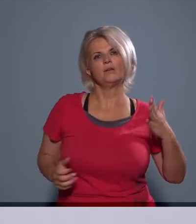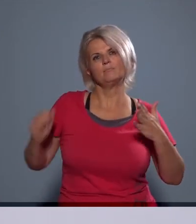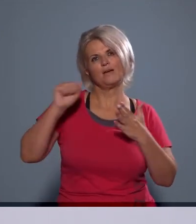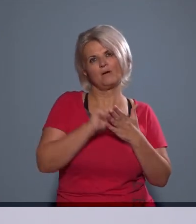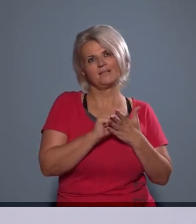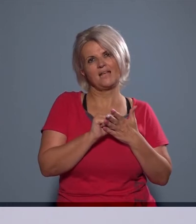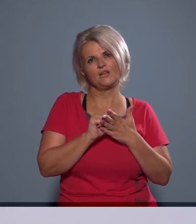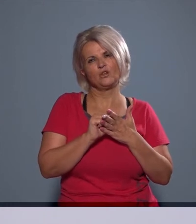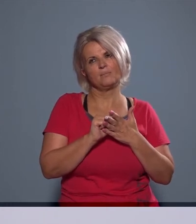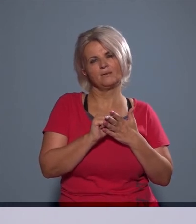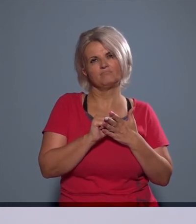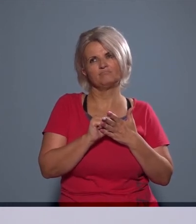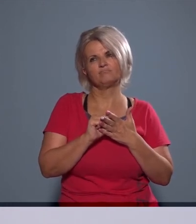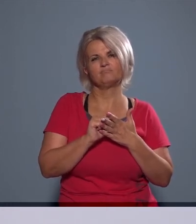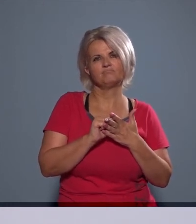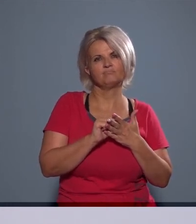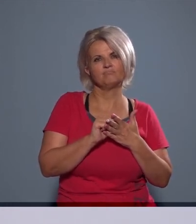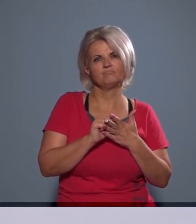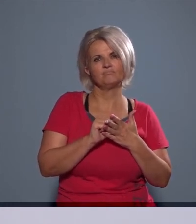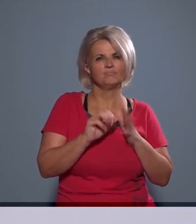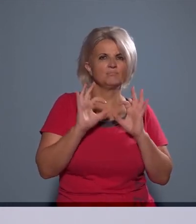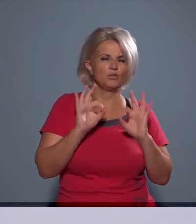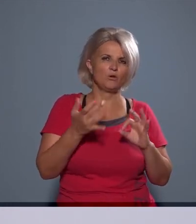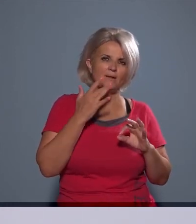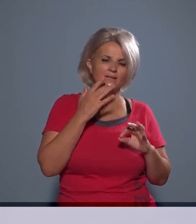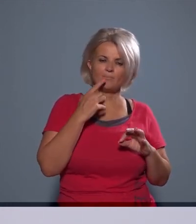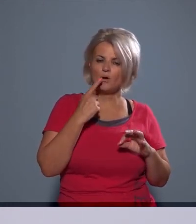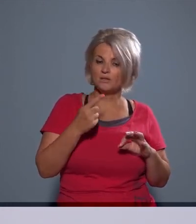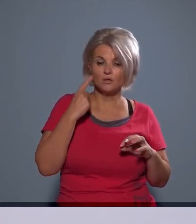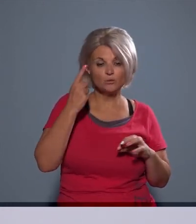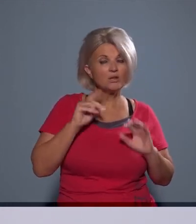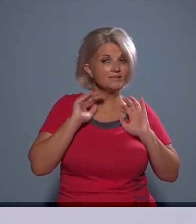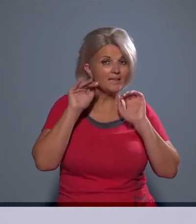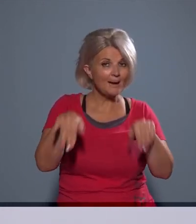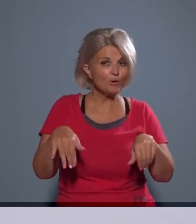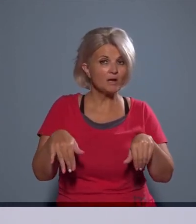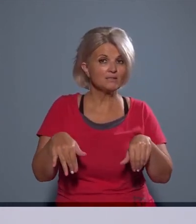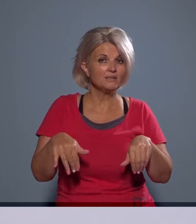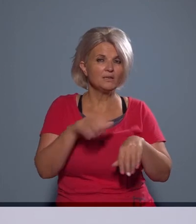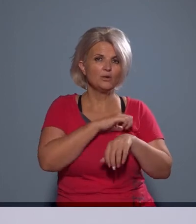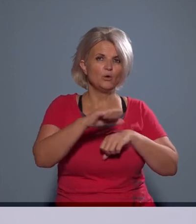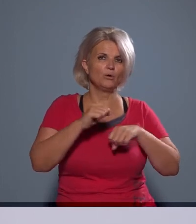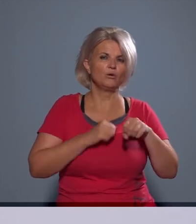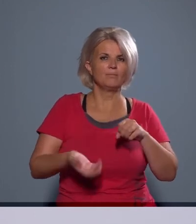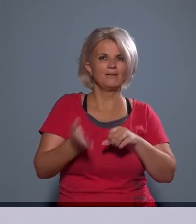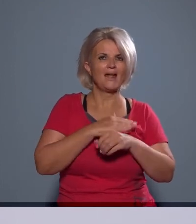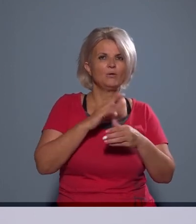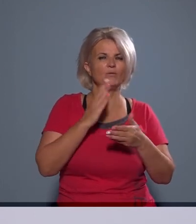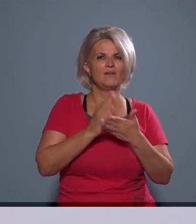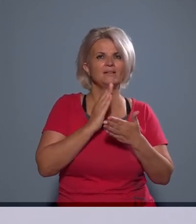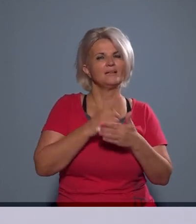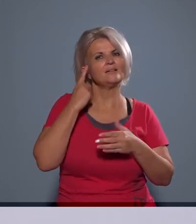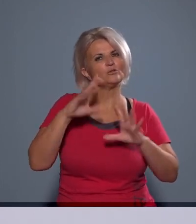amelyeknek a jó példái elhangzottak, ezeket tudjon támogatni az önkormányzat, vagy az előfeltételét meg tudja teremteni.